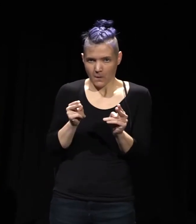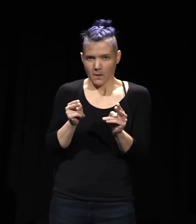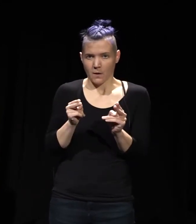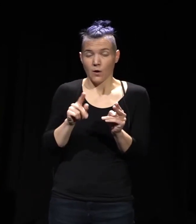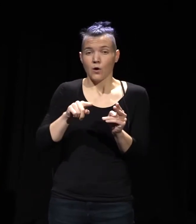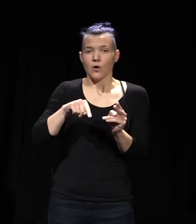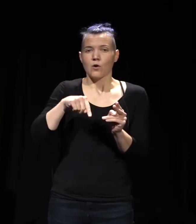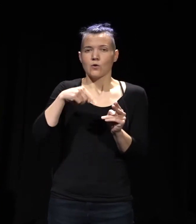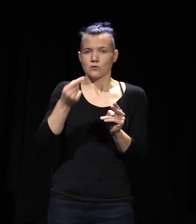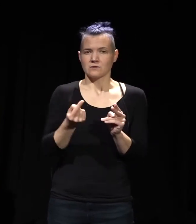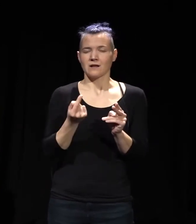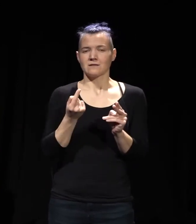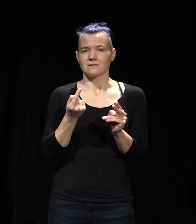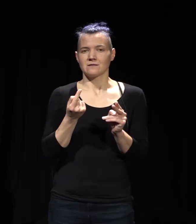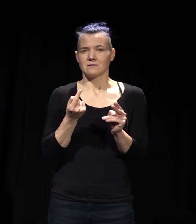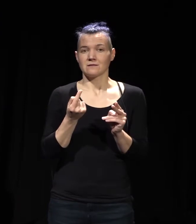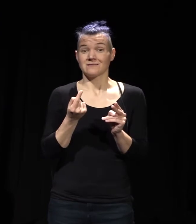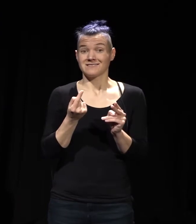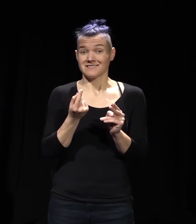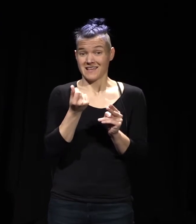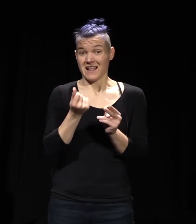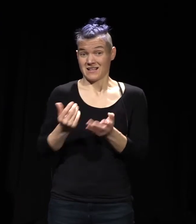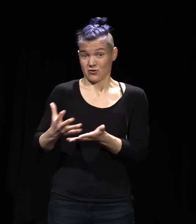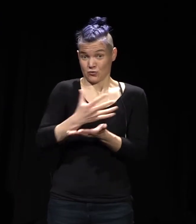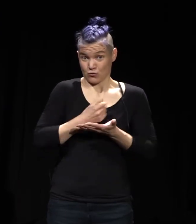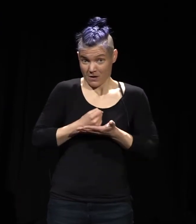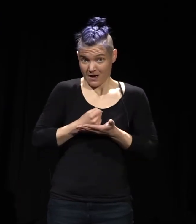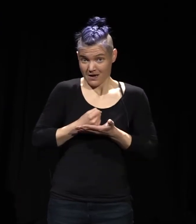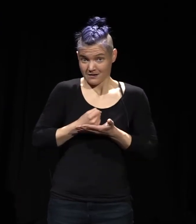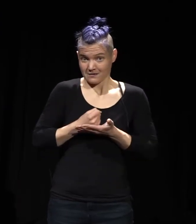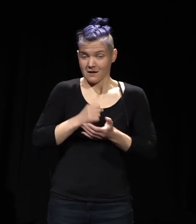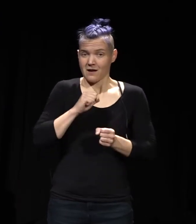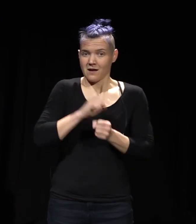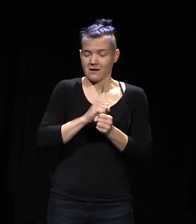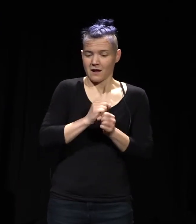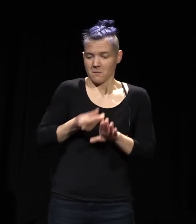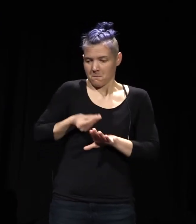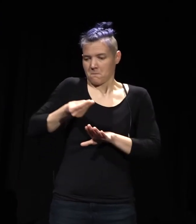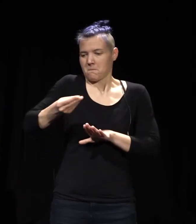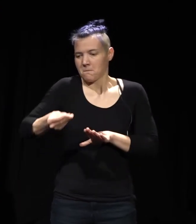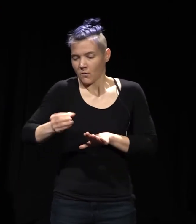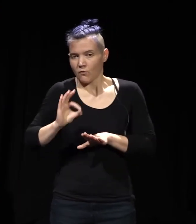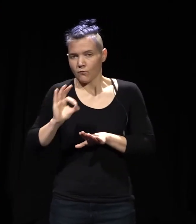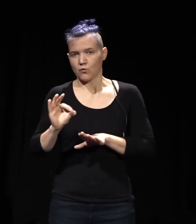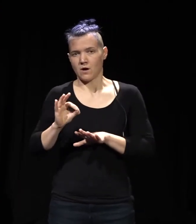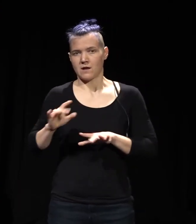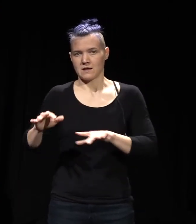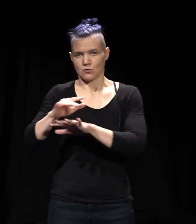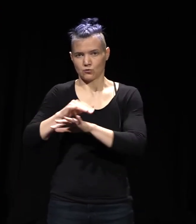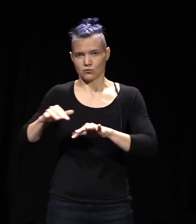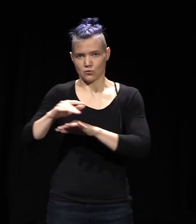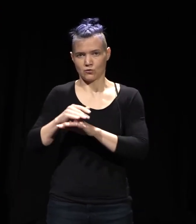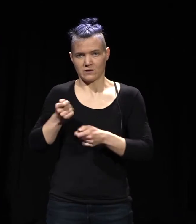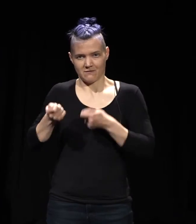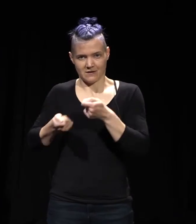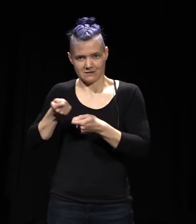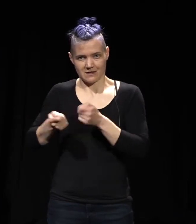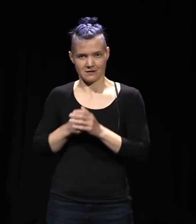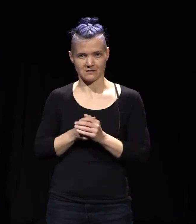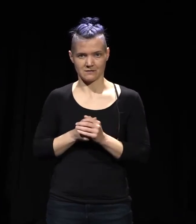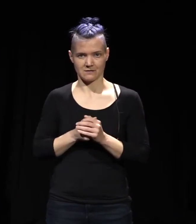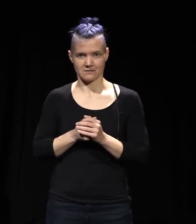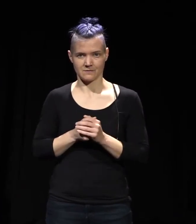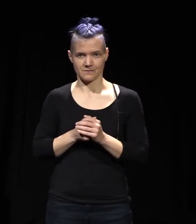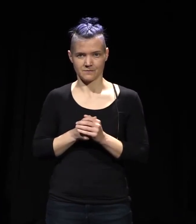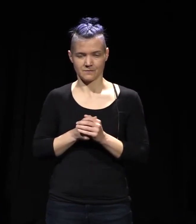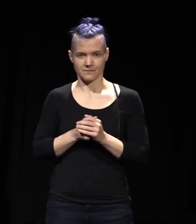eingesparte Geld dann vielleicht in die Inklusion investieren und das Ganze vielleicht auch